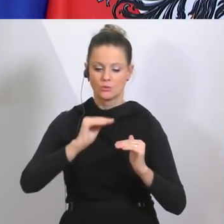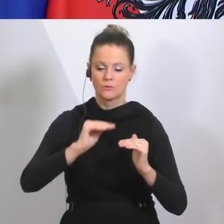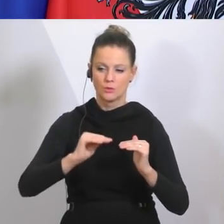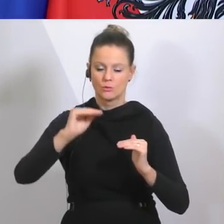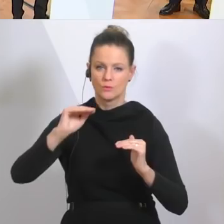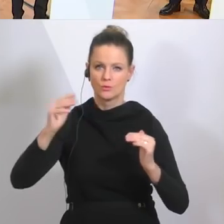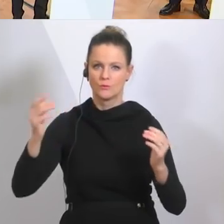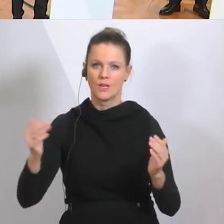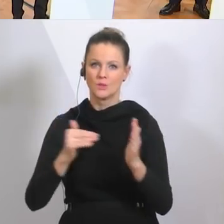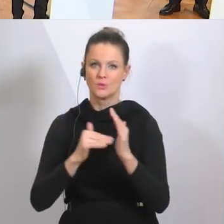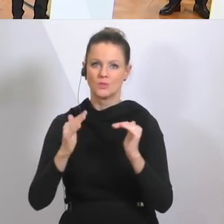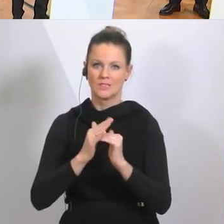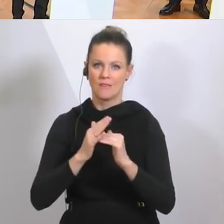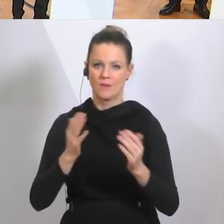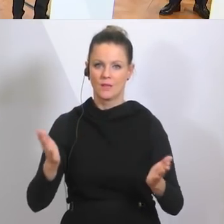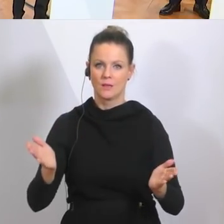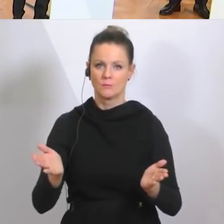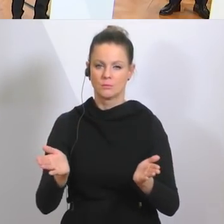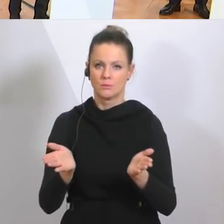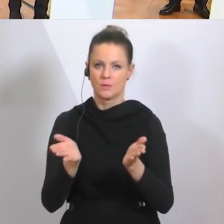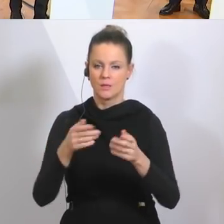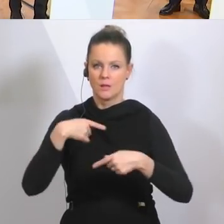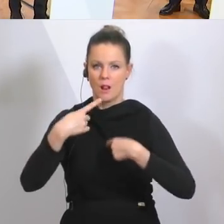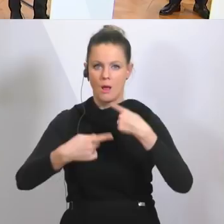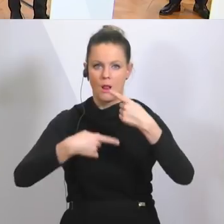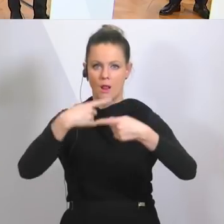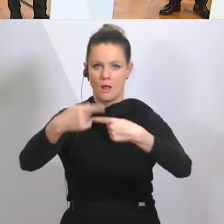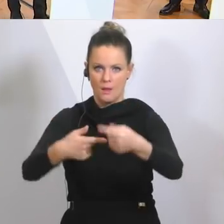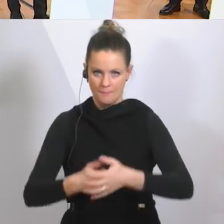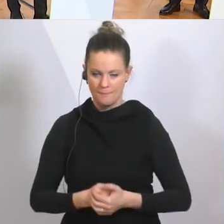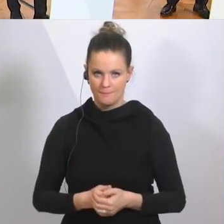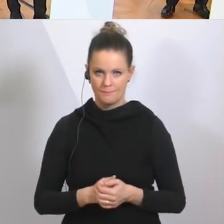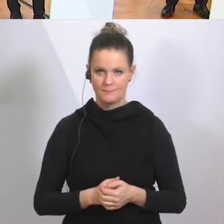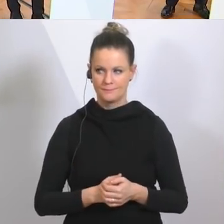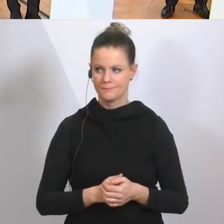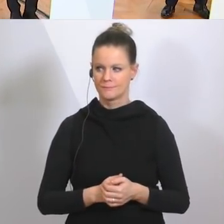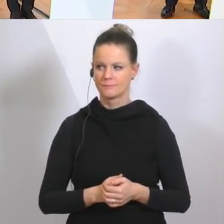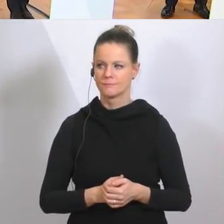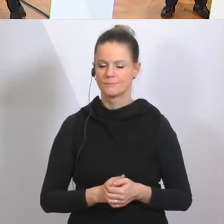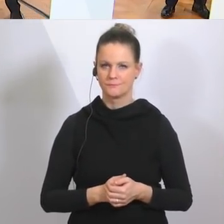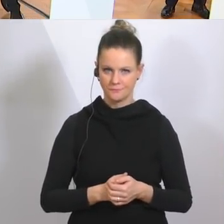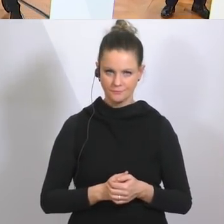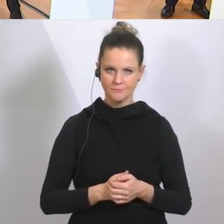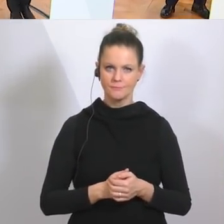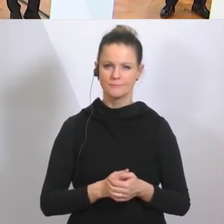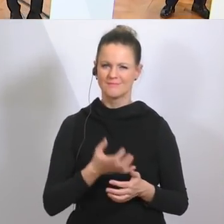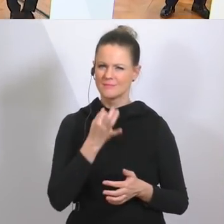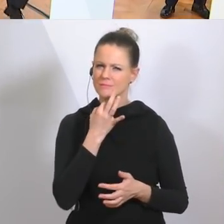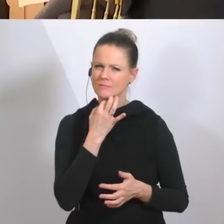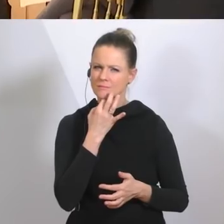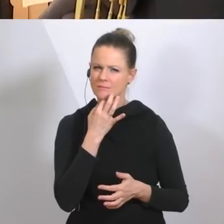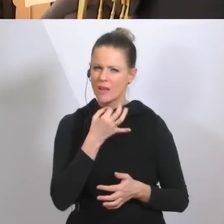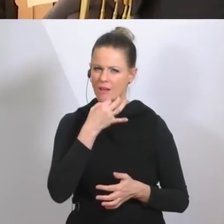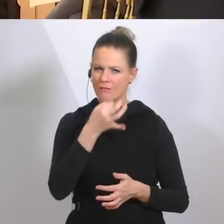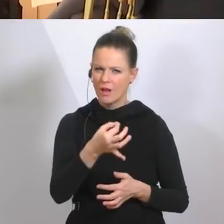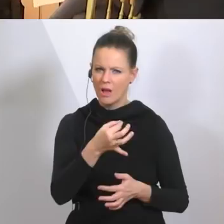Vielen Dank. Kleine Zeitung, bitteschön. Vielleicht drei Fragen. Eine Präzisierungsfrage im Anschluss an die Frage von der